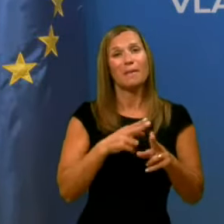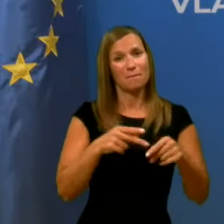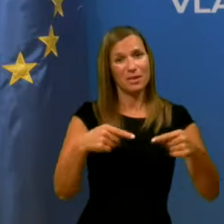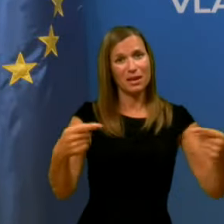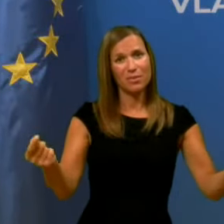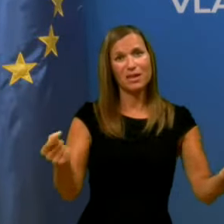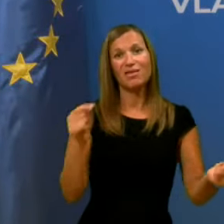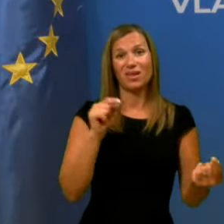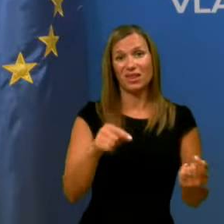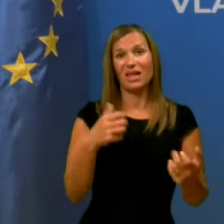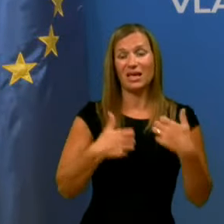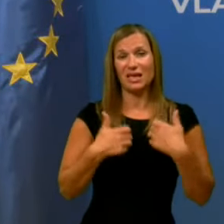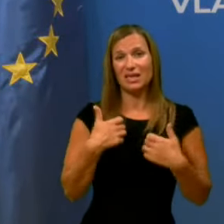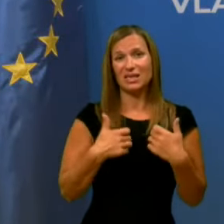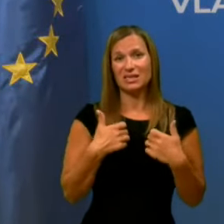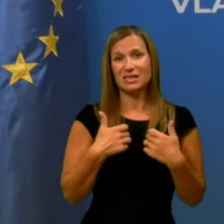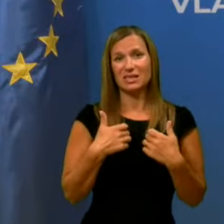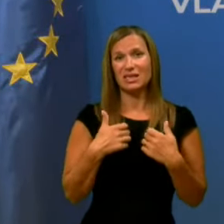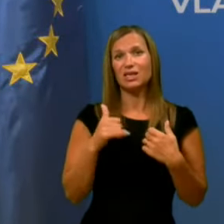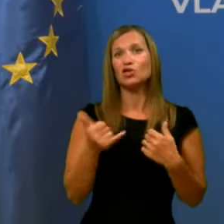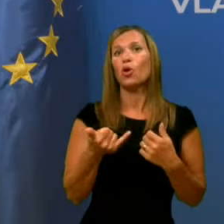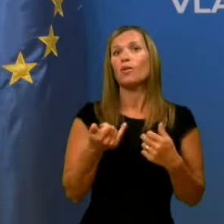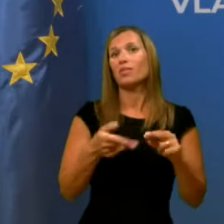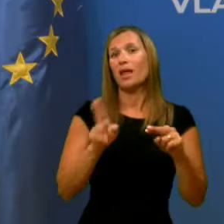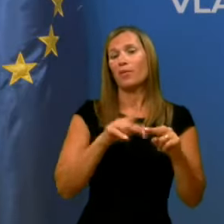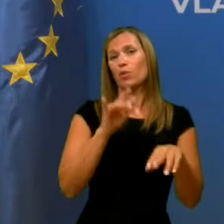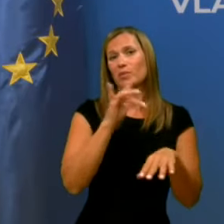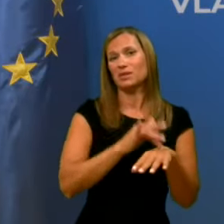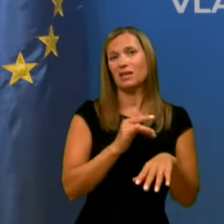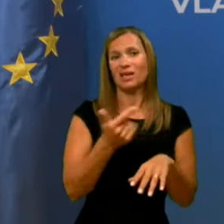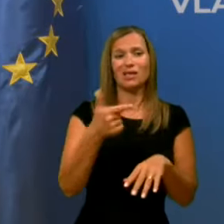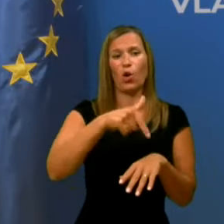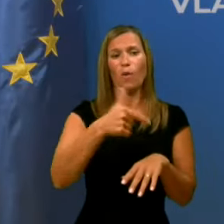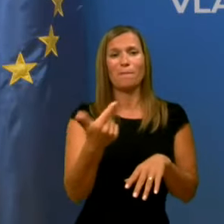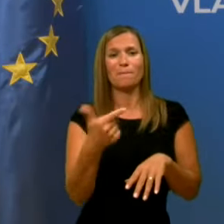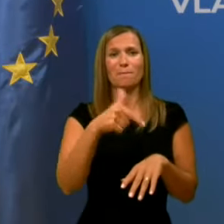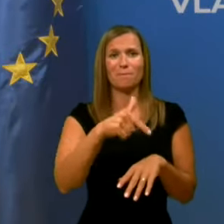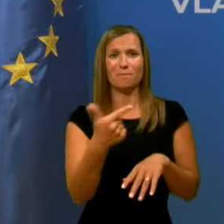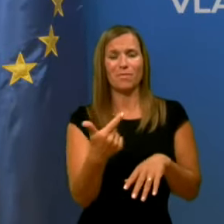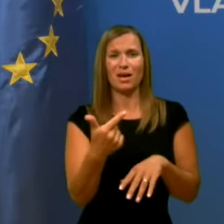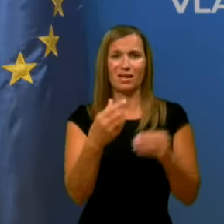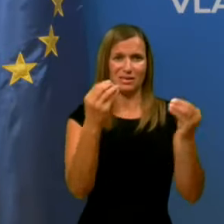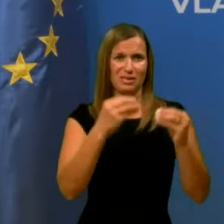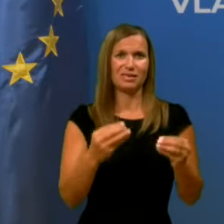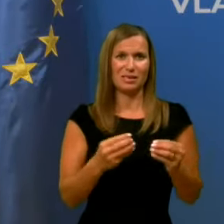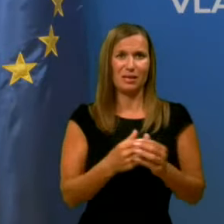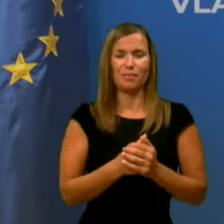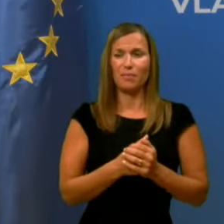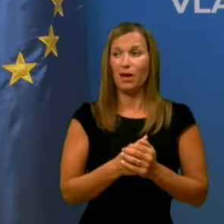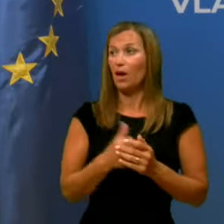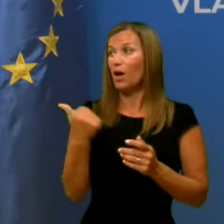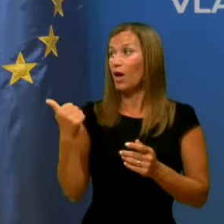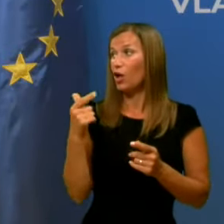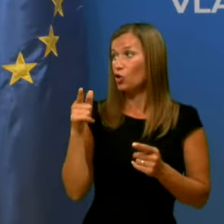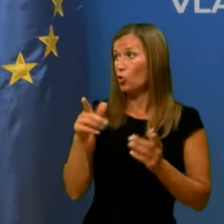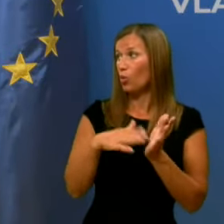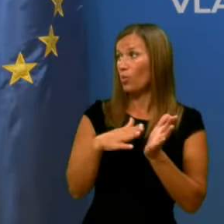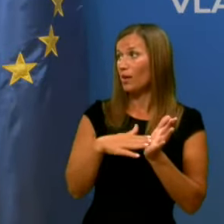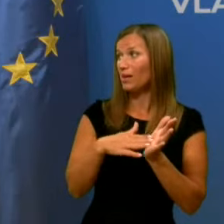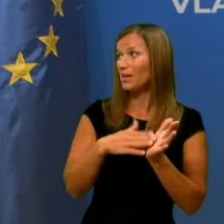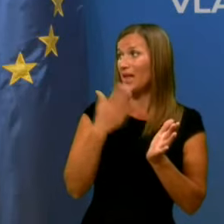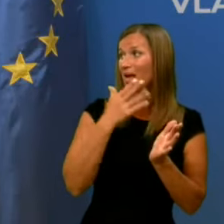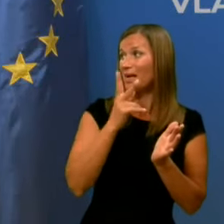v tej krizi, pač prizadeta najbolj oba sistema, kjer se je vsa leta pretirano šparala. A to bo načno spravo razlom, da